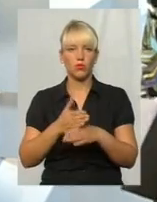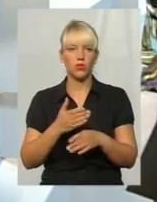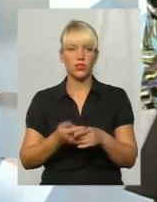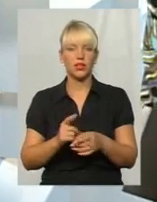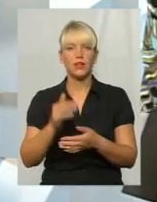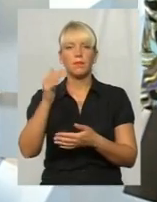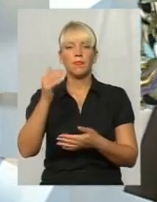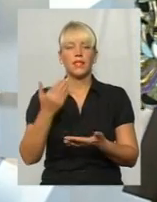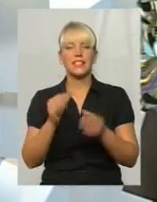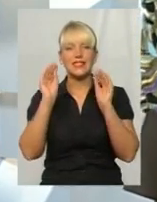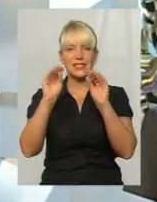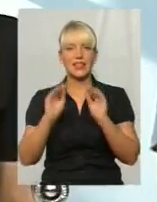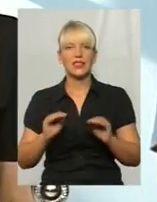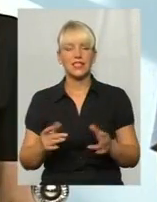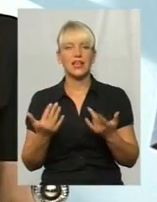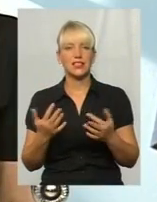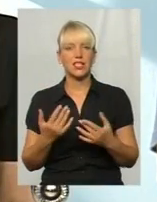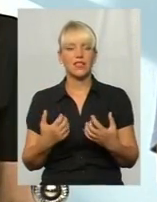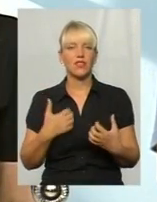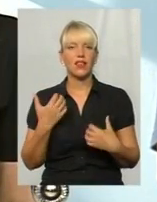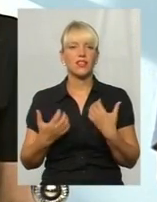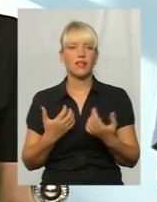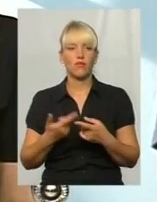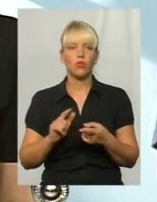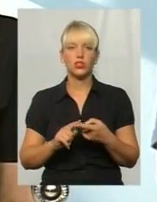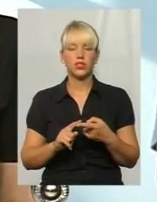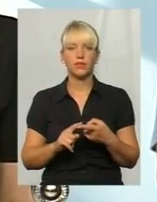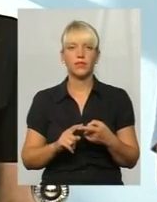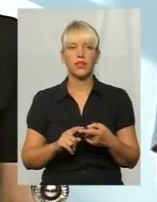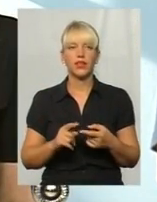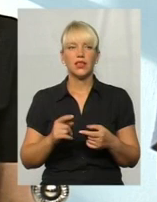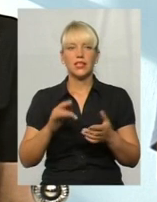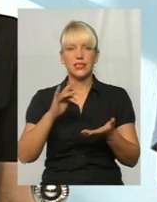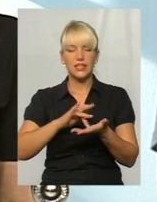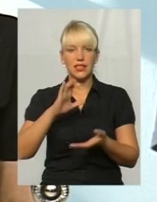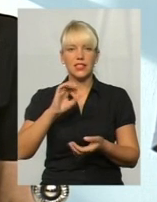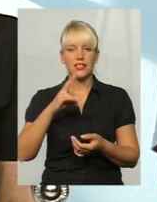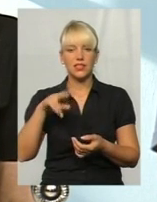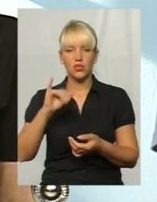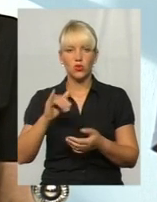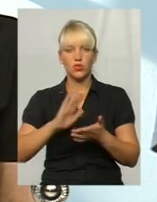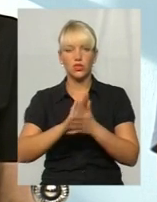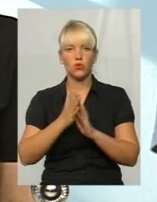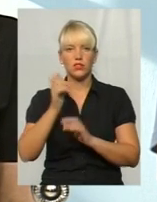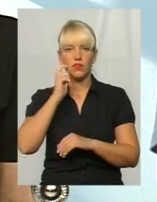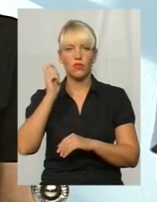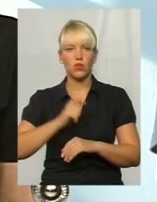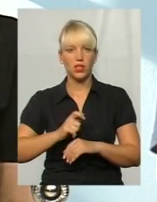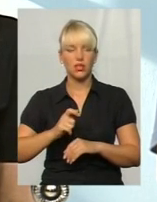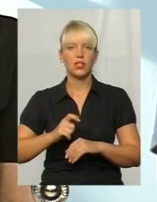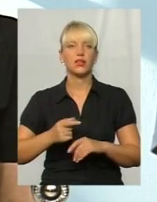тривожна? Тривожна статистика по центрам СНІДу, ситуація в Україні досить